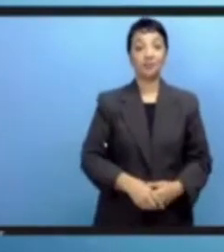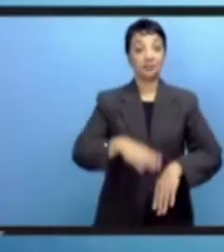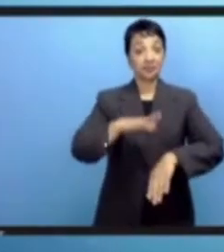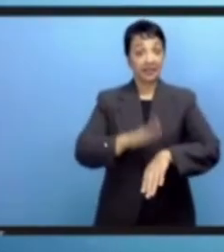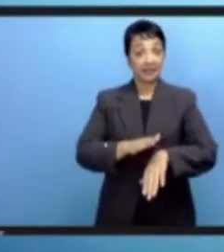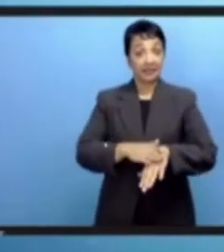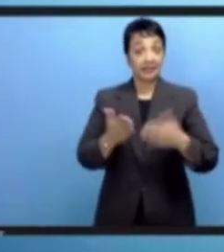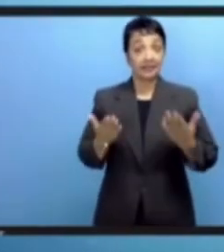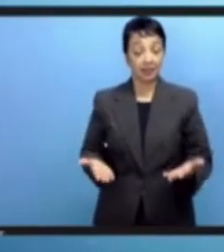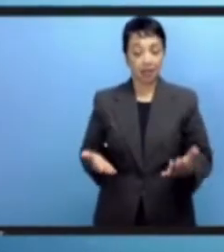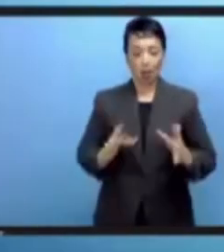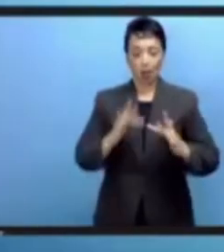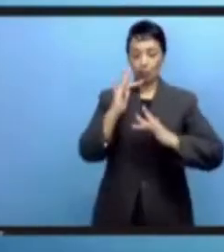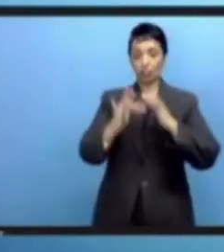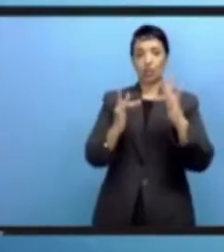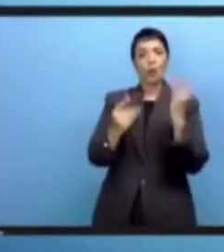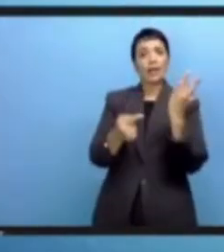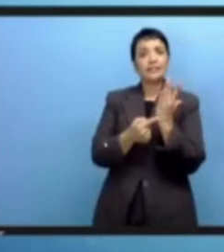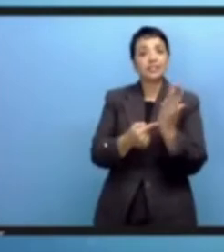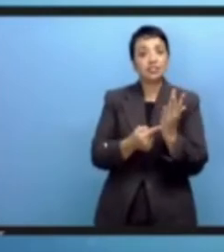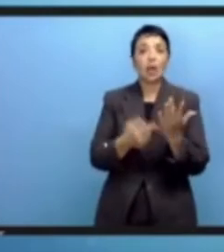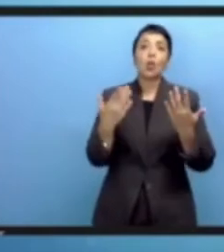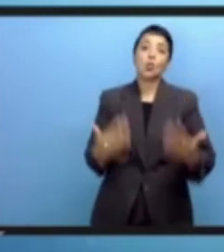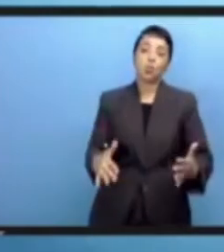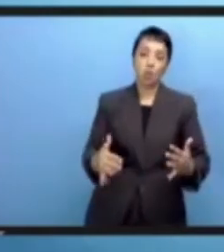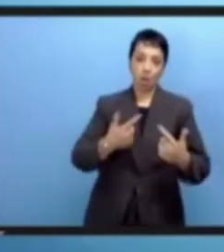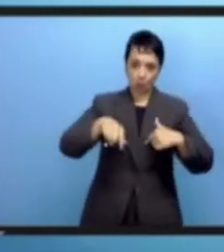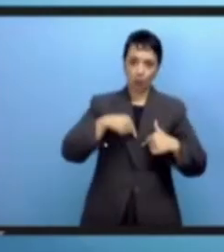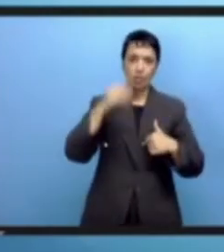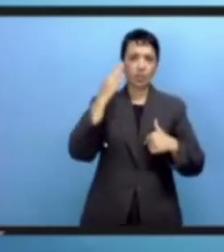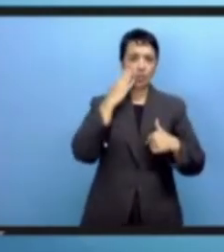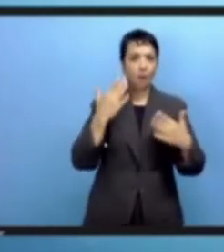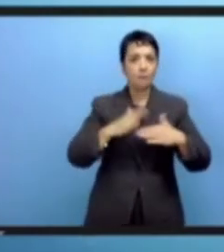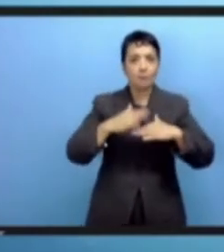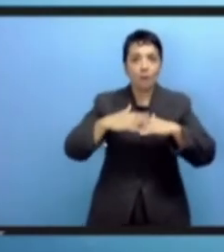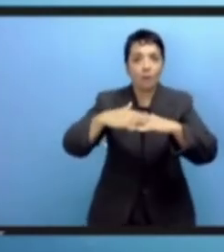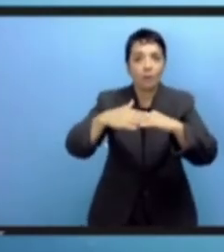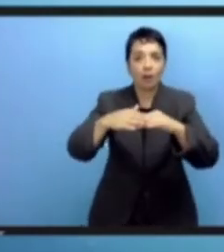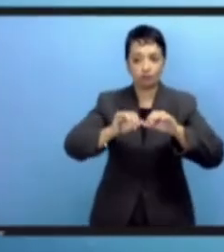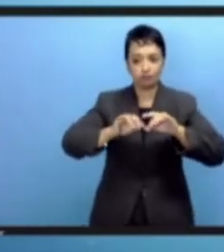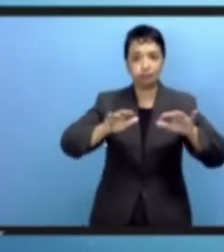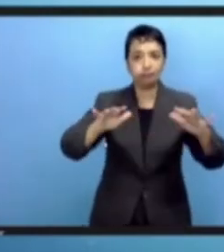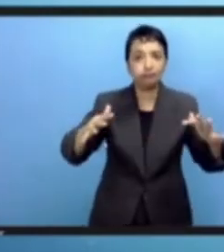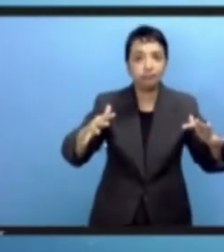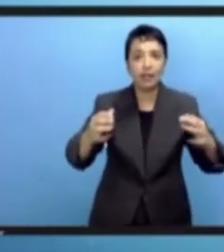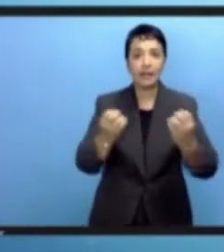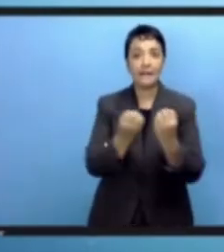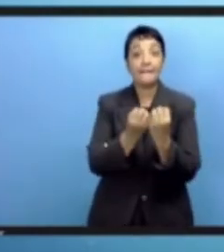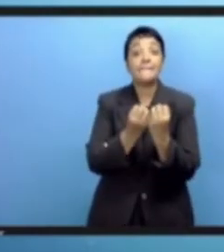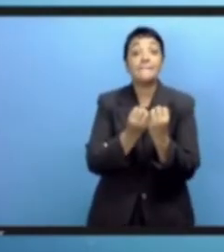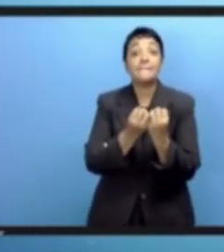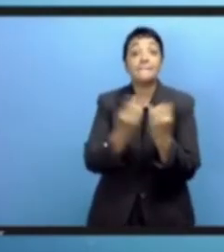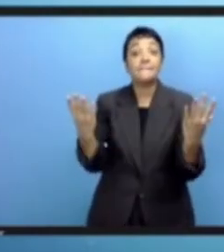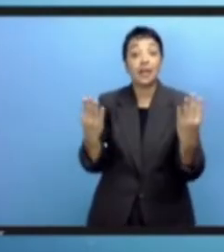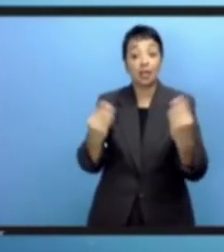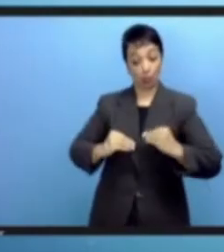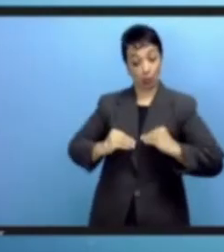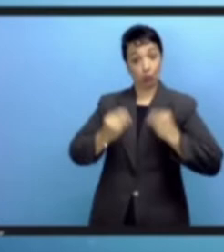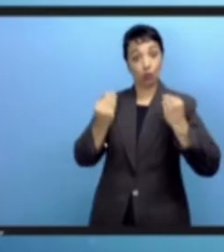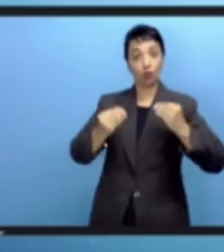نحن نعيش في عصر تكون فيه المنصات الرقمية ذات سيطرة وسيادة ونعرف أن